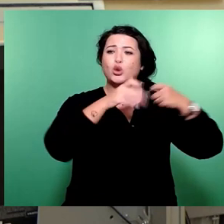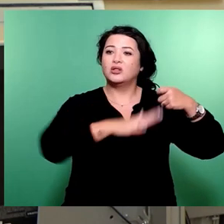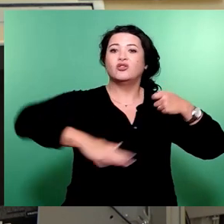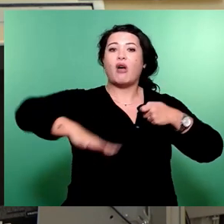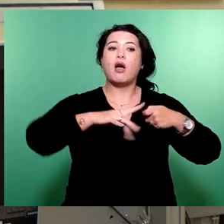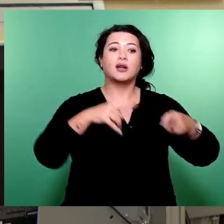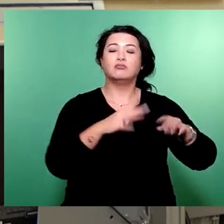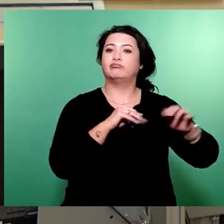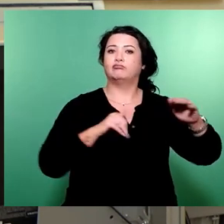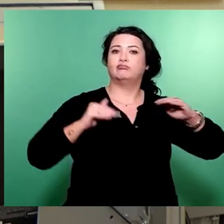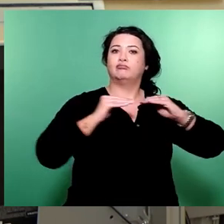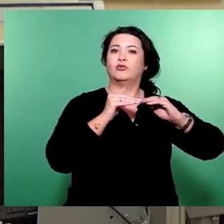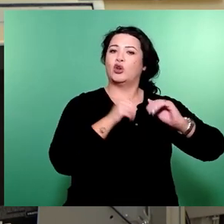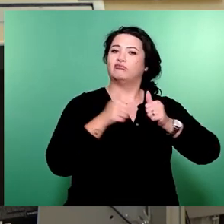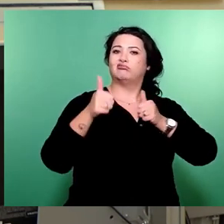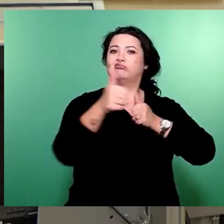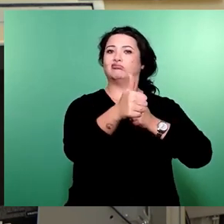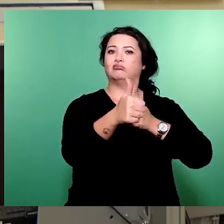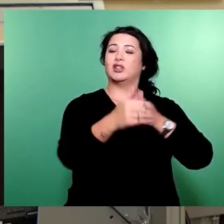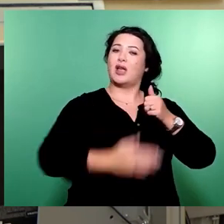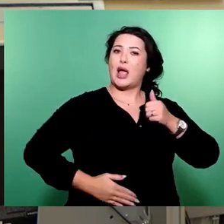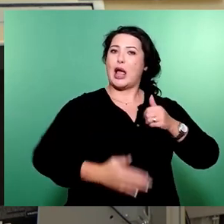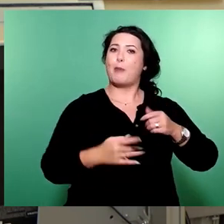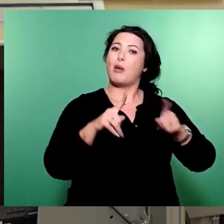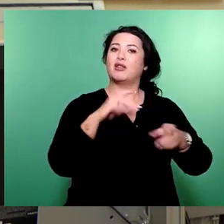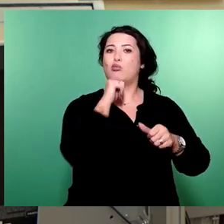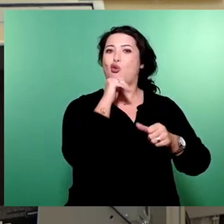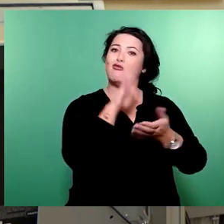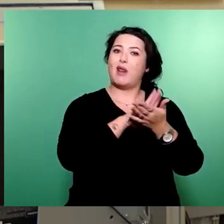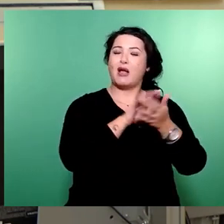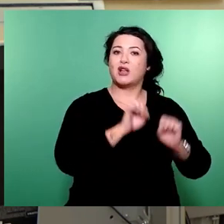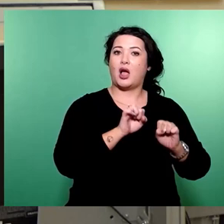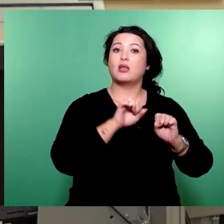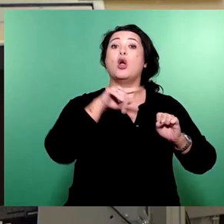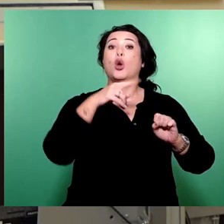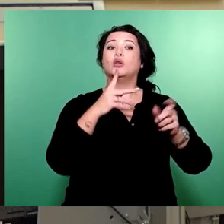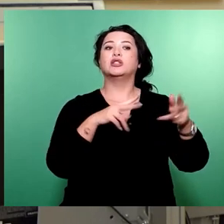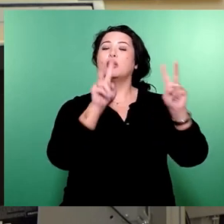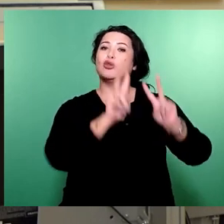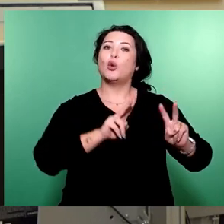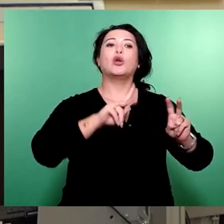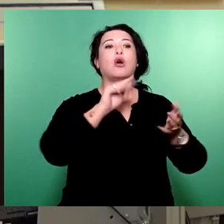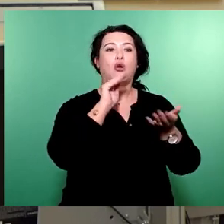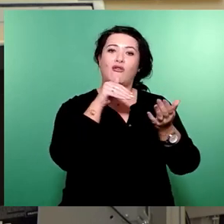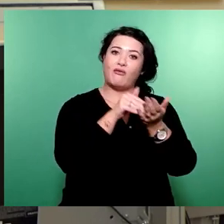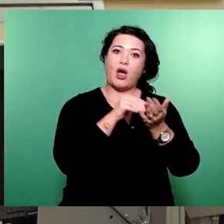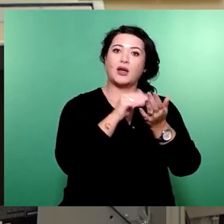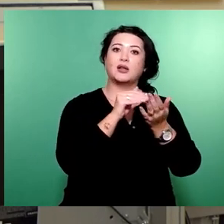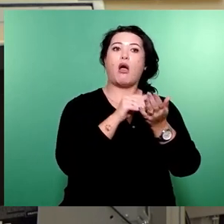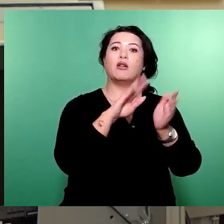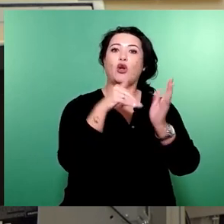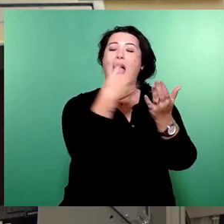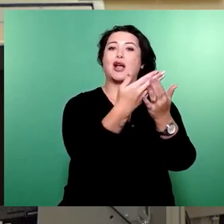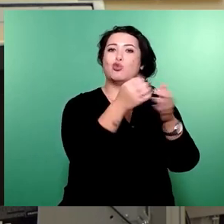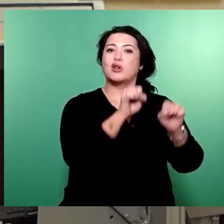Hebammen hier in ihrem Beruf bleiben, Wochenbettbetreuung dank des Zuschusses auch weiterhin anbieten und so diese wichtige Leistung für